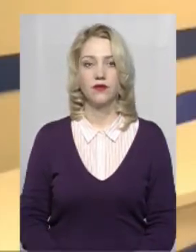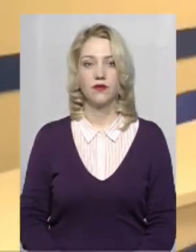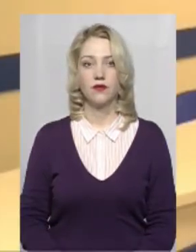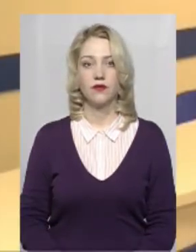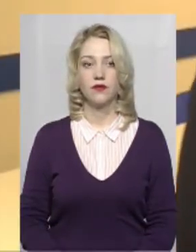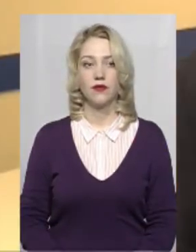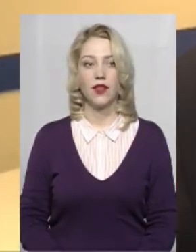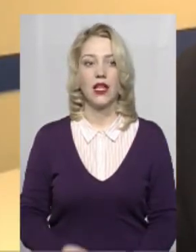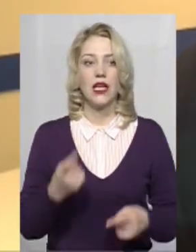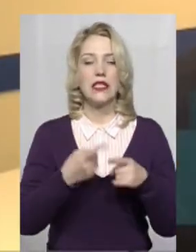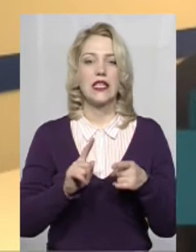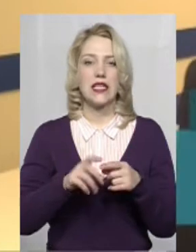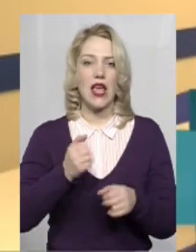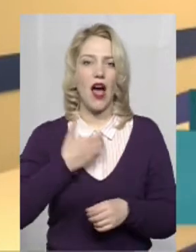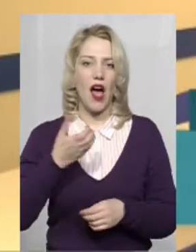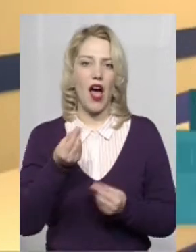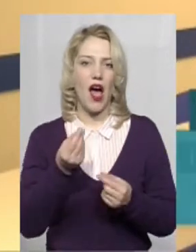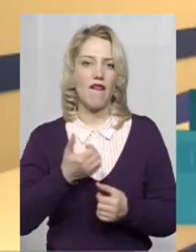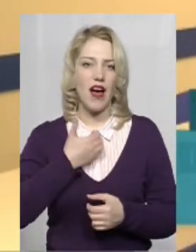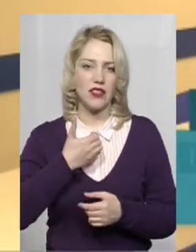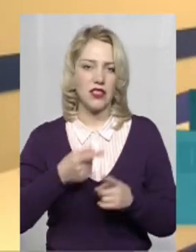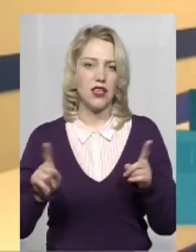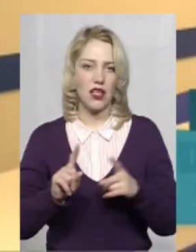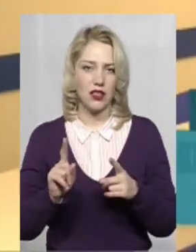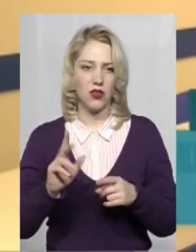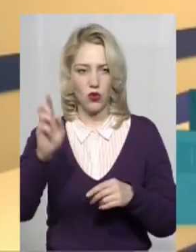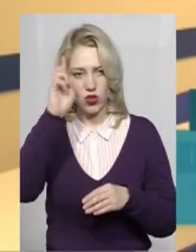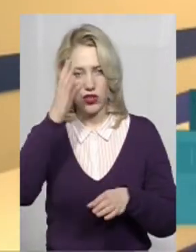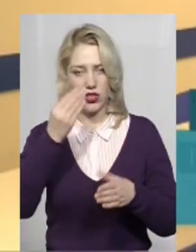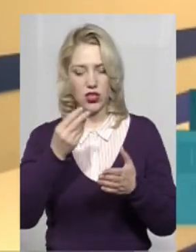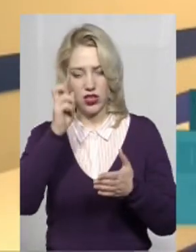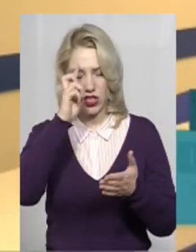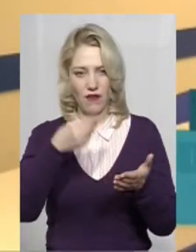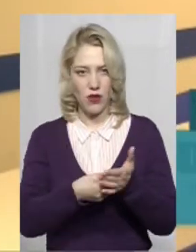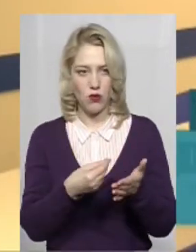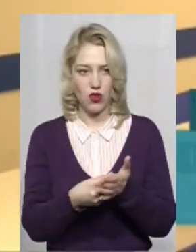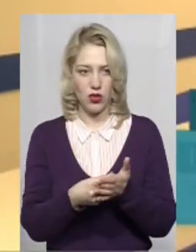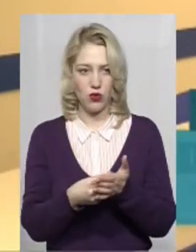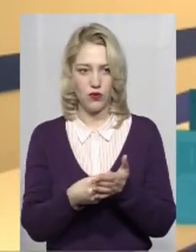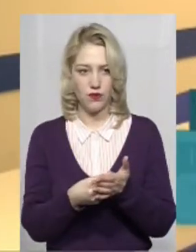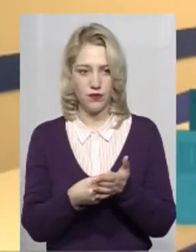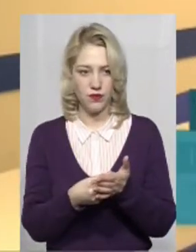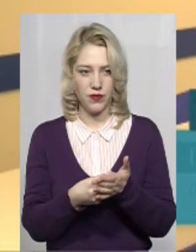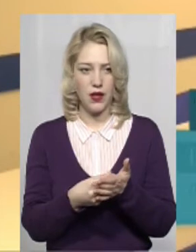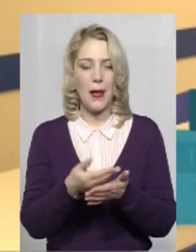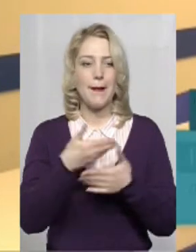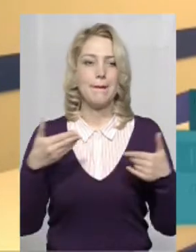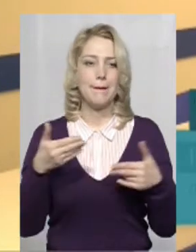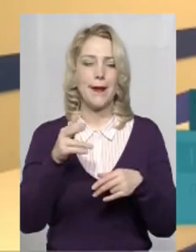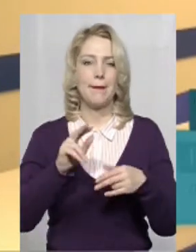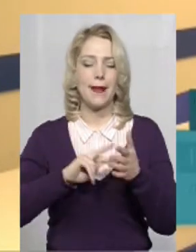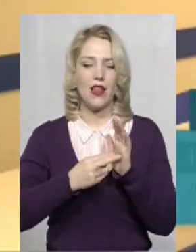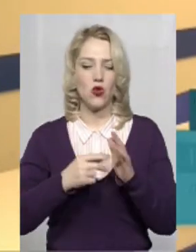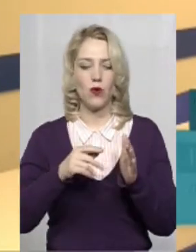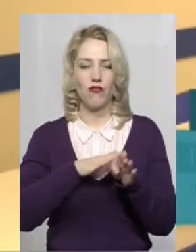За цей аванс, який виділили за кошти державного бюджету, ми плануємо виконати всі